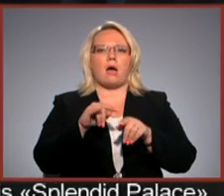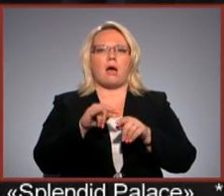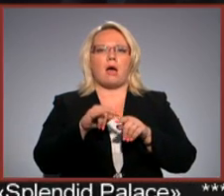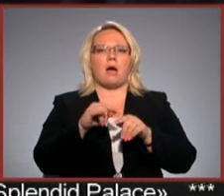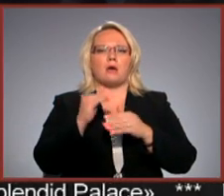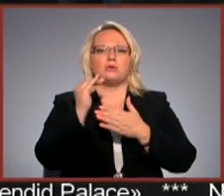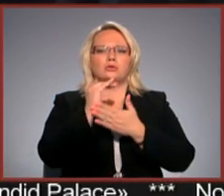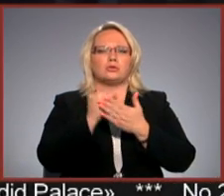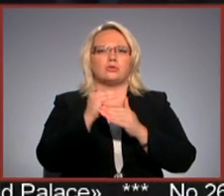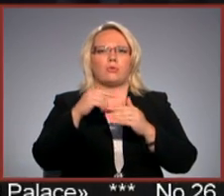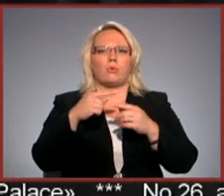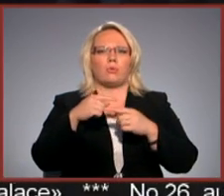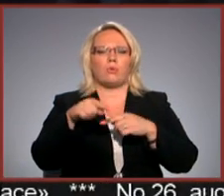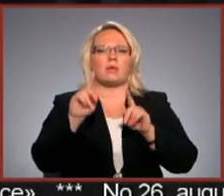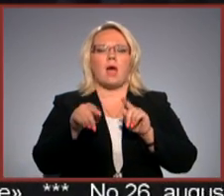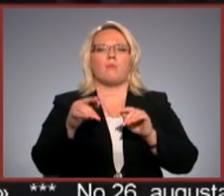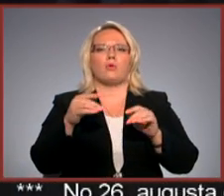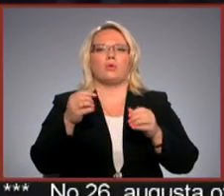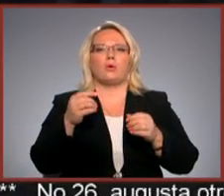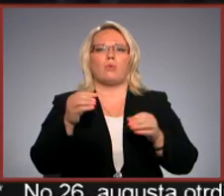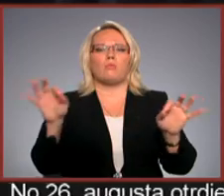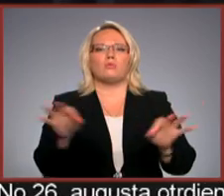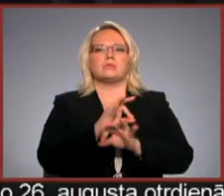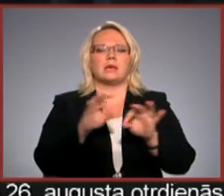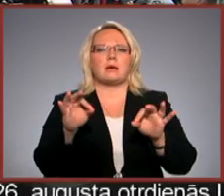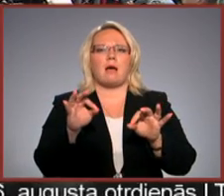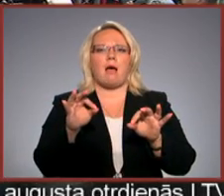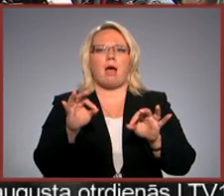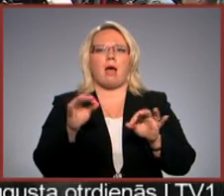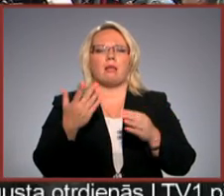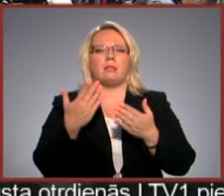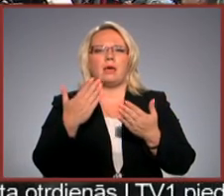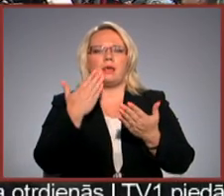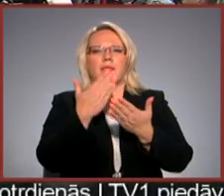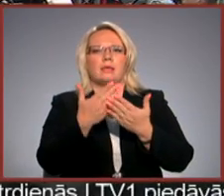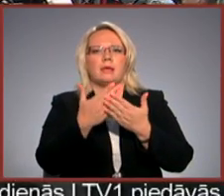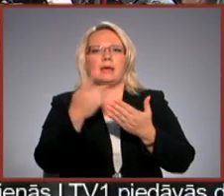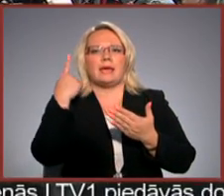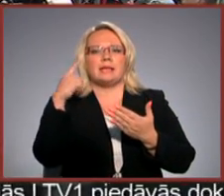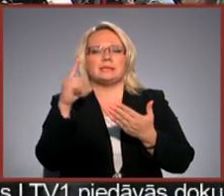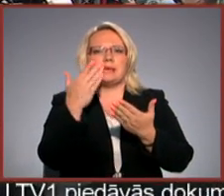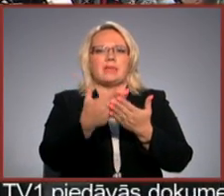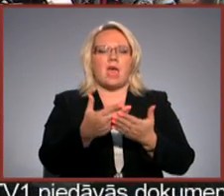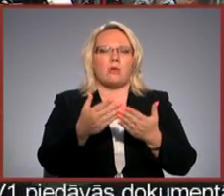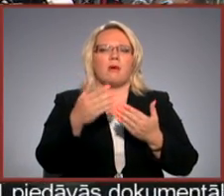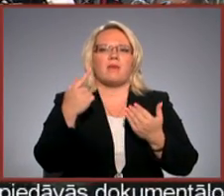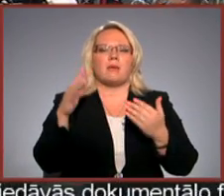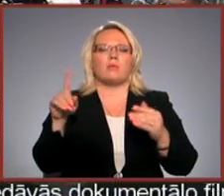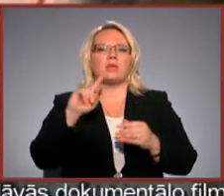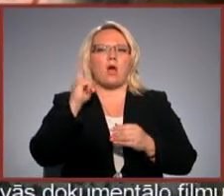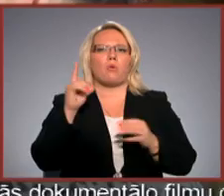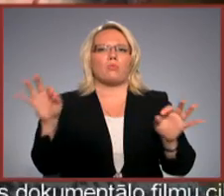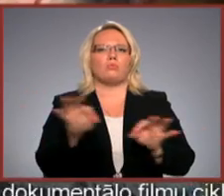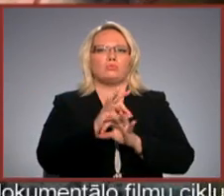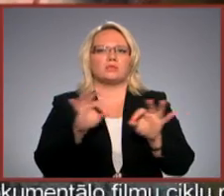darbam jābūt ir muzikāli dramatiskam inscenējumam. Vienam ir jābūt jauno muziķu dienai,